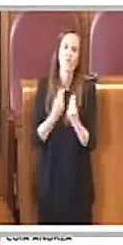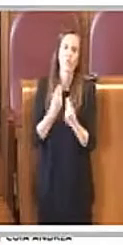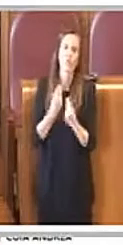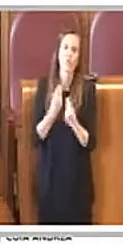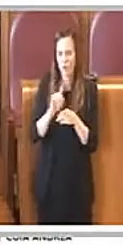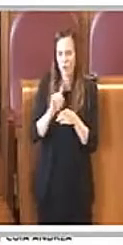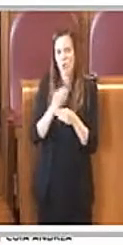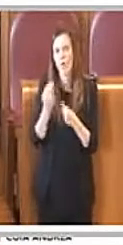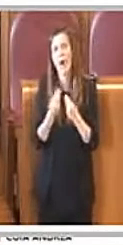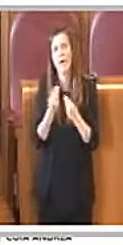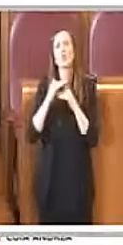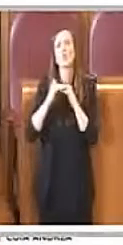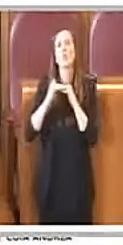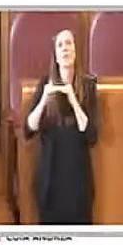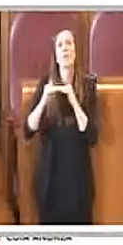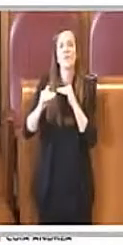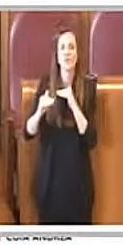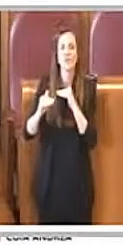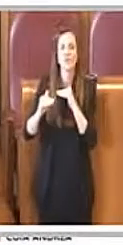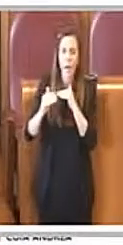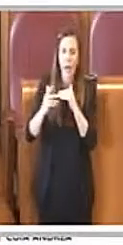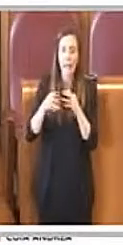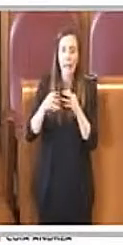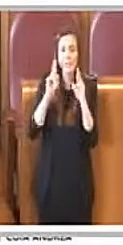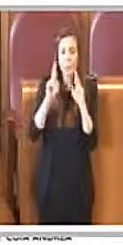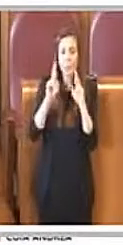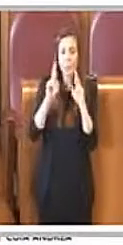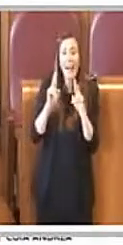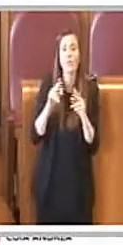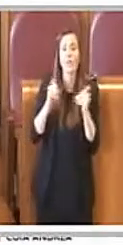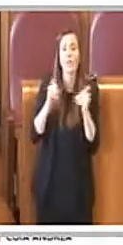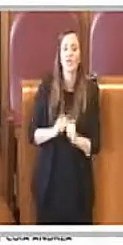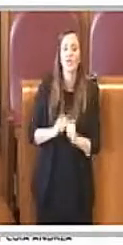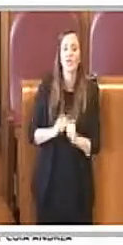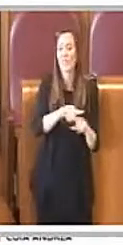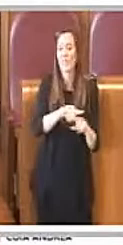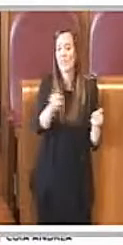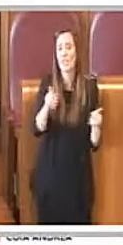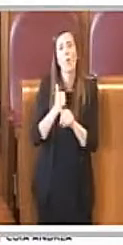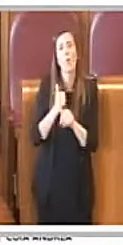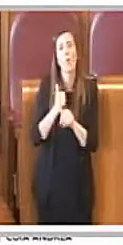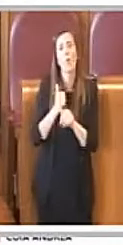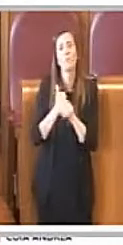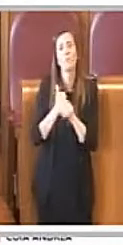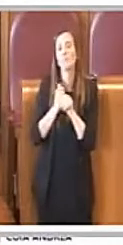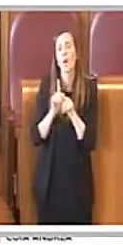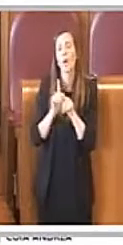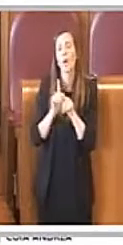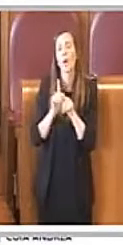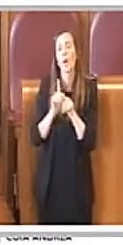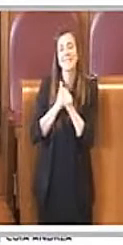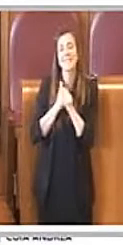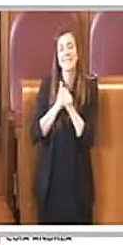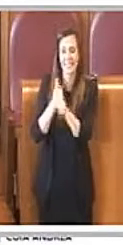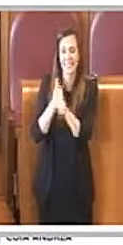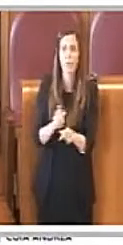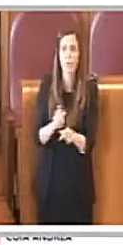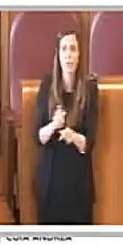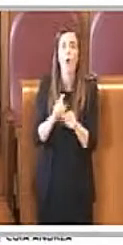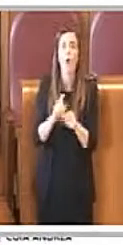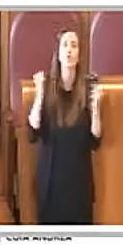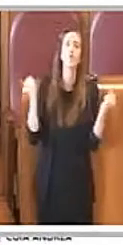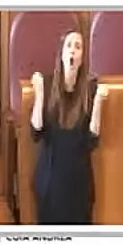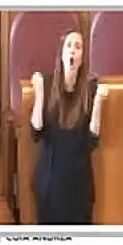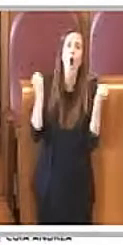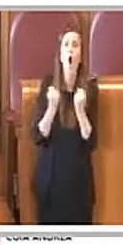superficiale sperando poi che i cittadini non lo seguano nel dettaglio di quello che va a enunciare. Rimaniamo agli slogan del